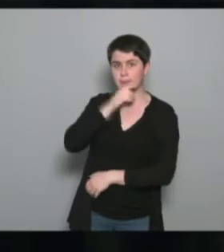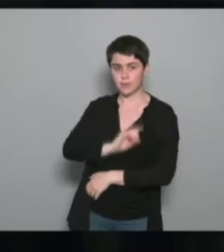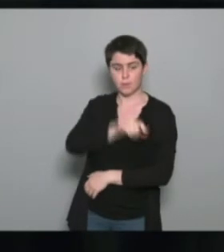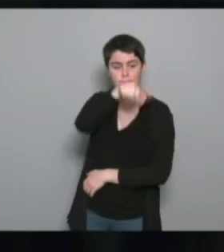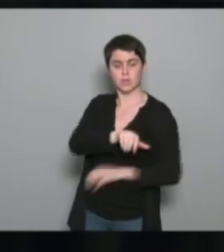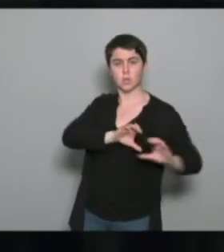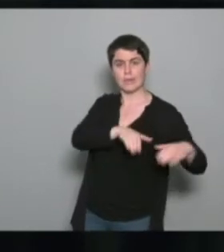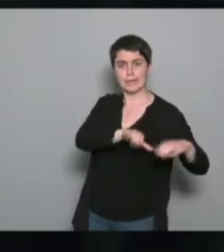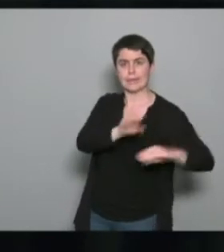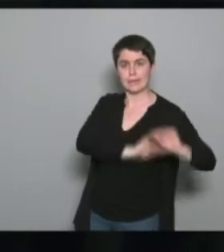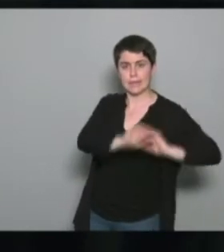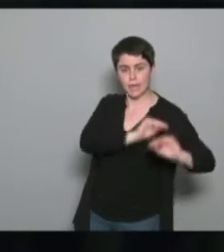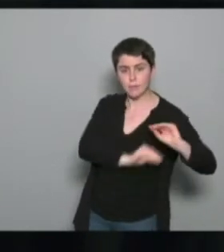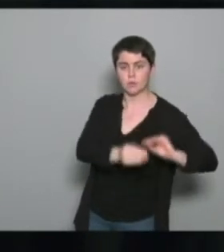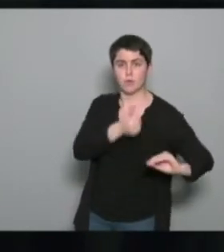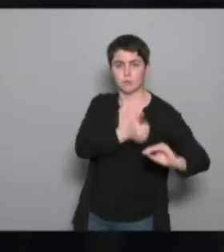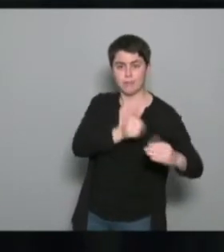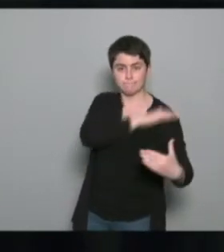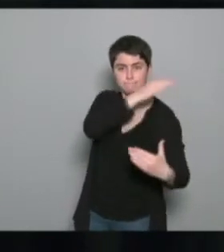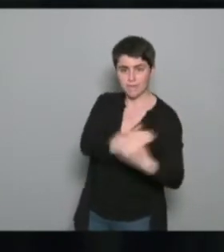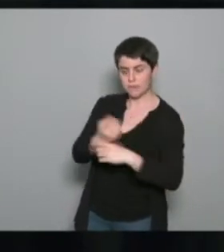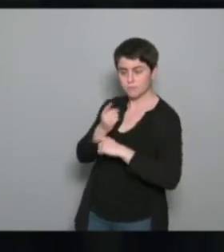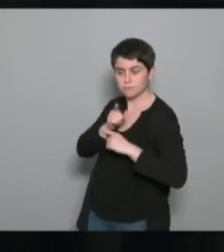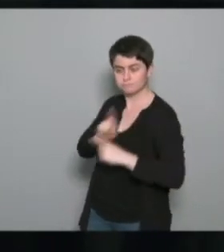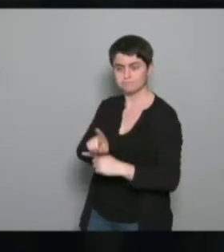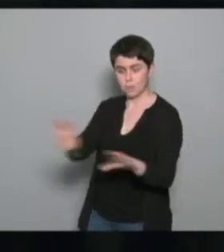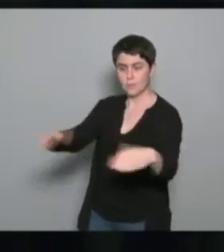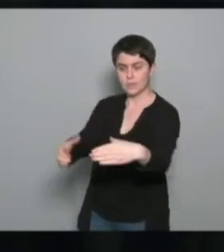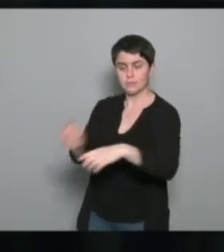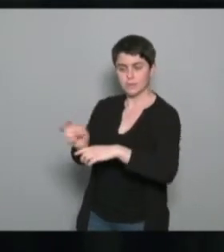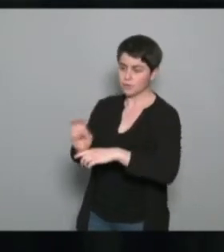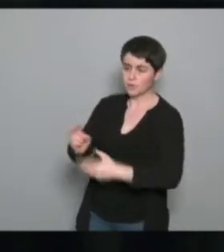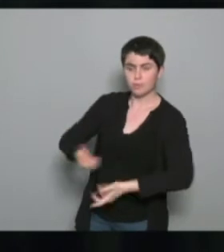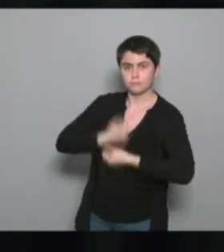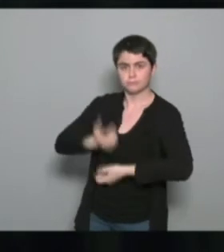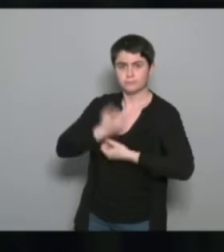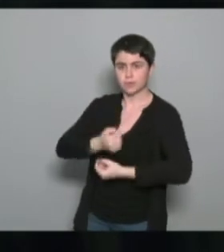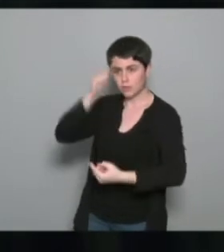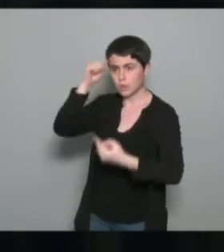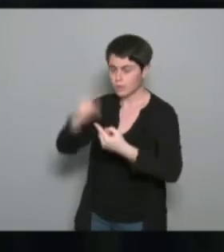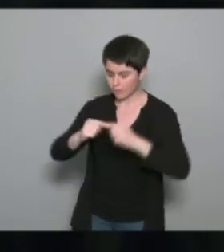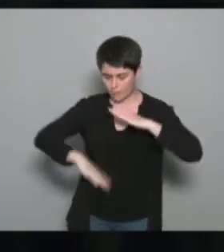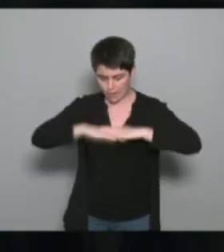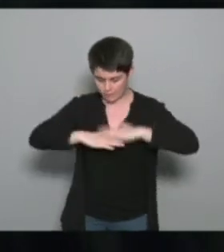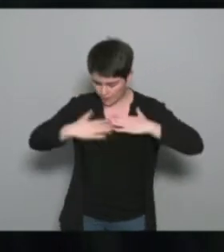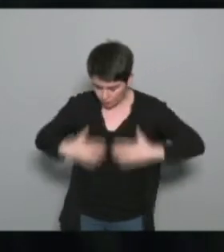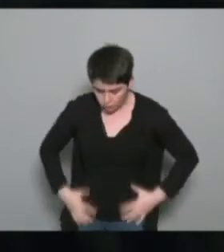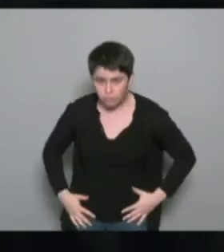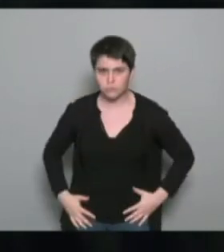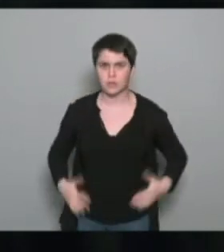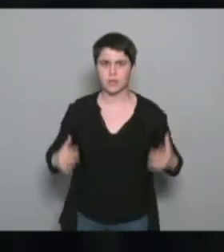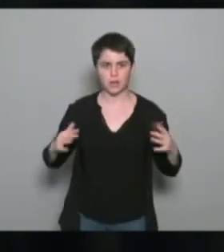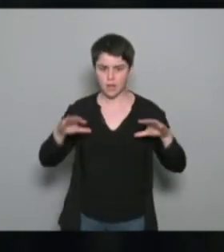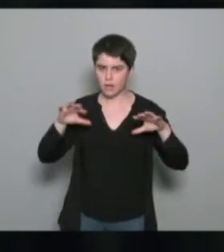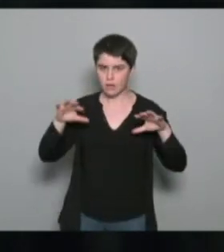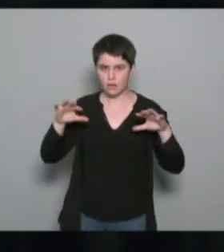kinésithérapeute qui est intervenu auprès des éducateurs pour travailler sur les limitations fonctionnelles et comment elles étaient prises en charge